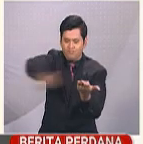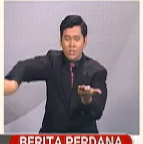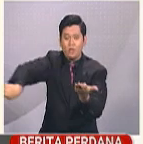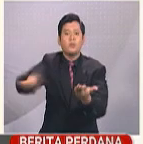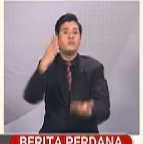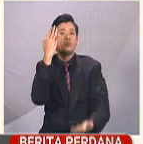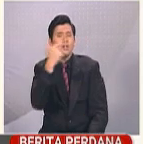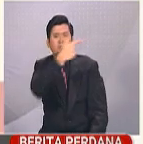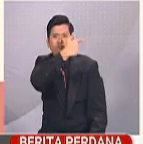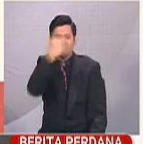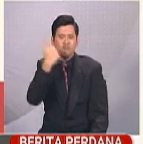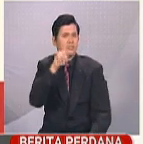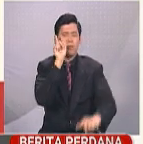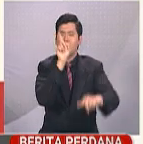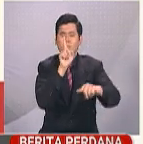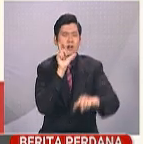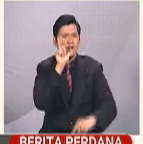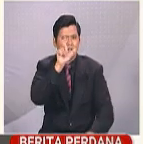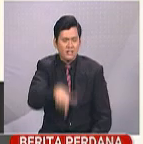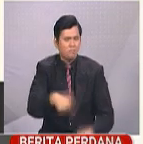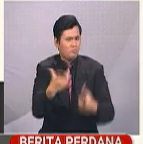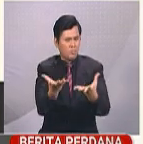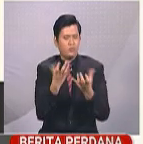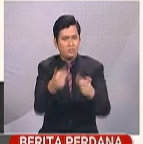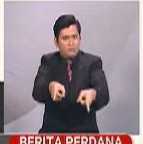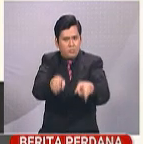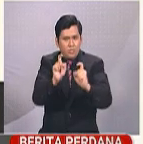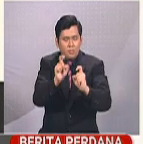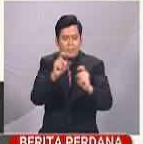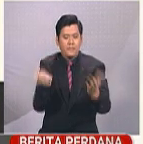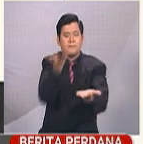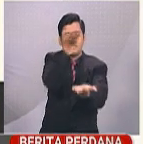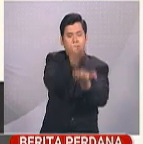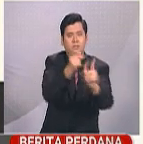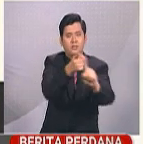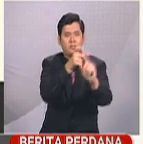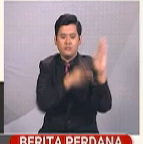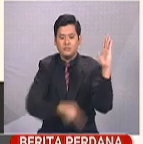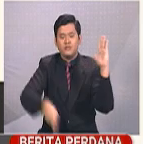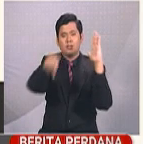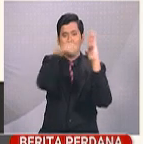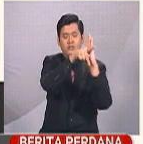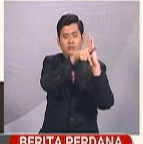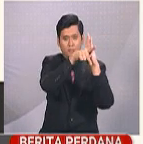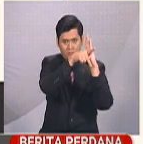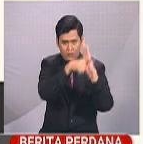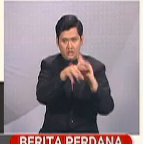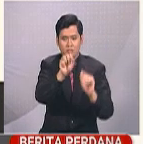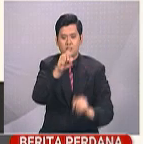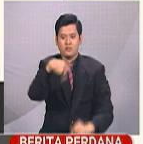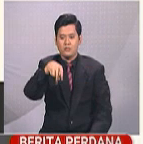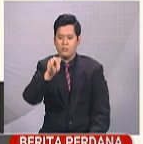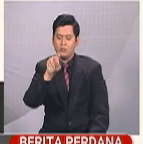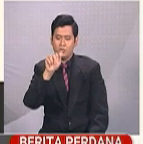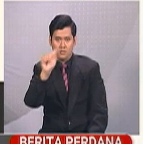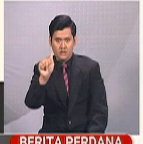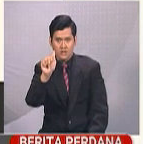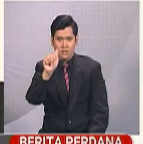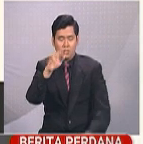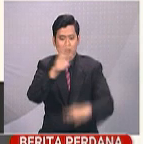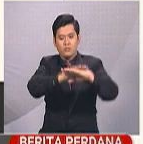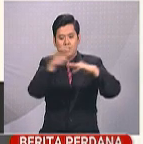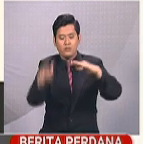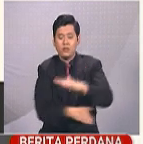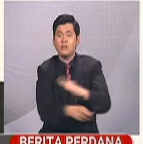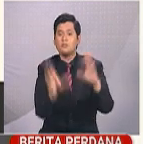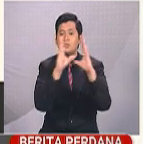alasan ia tidak perlu disegerakan. Manakala usul Ahli Parlimen Sempurna, Datuk Seri Muhammad Syafiq Abdal di bawah Peraturan